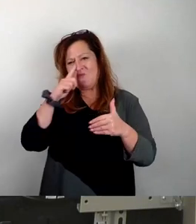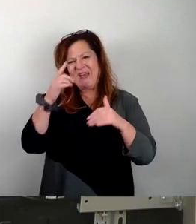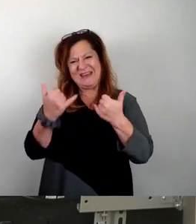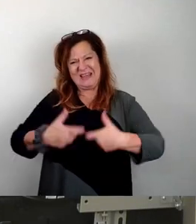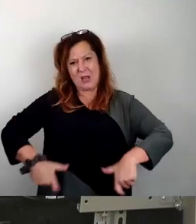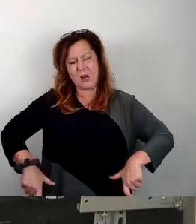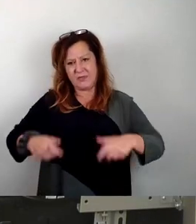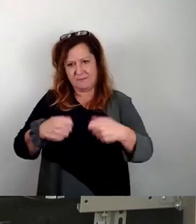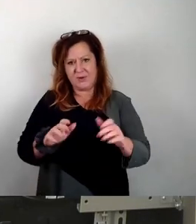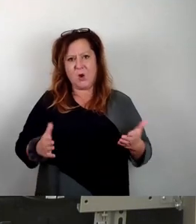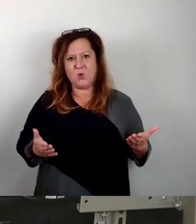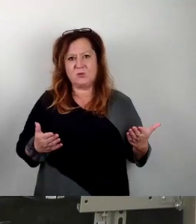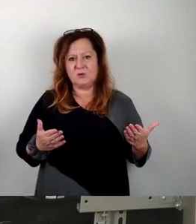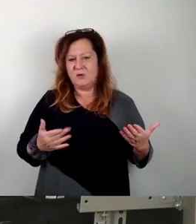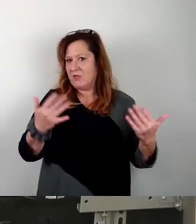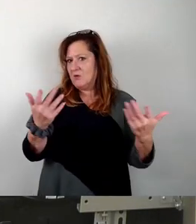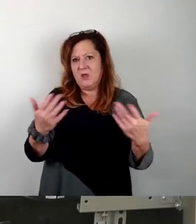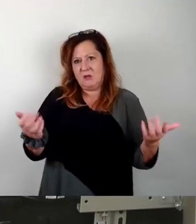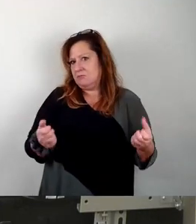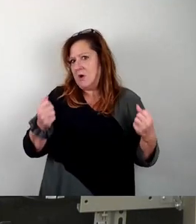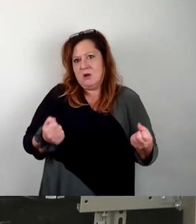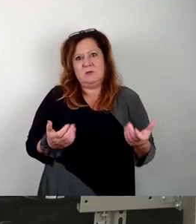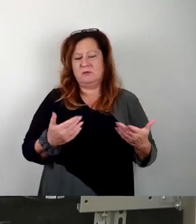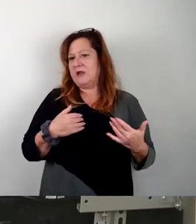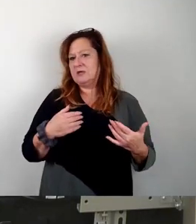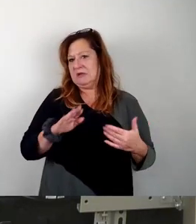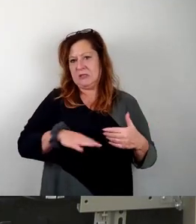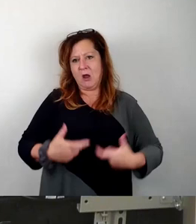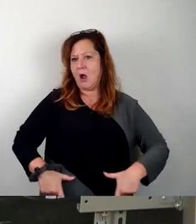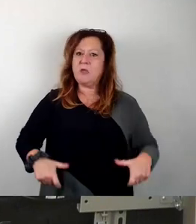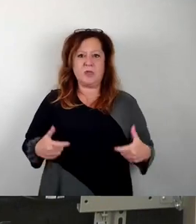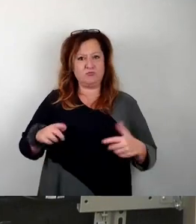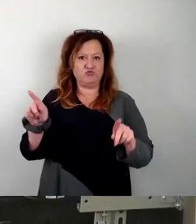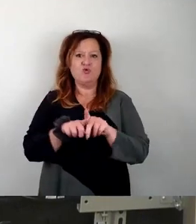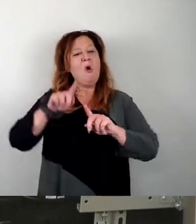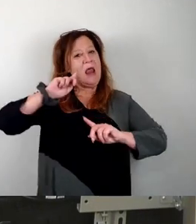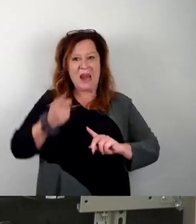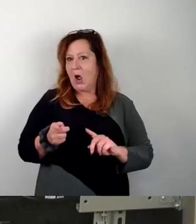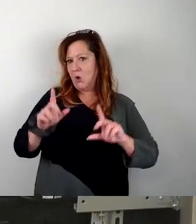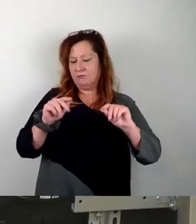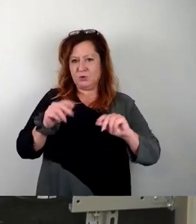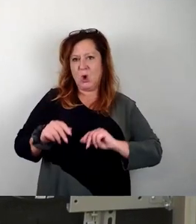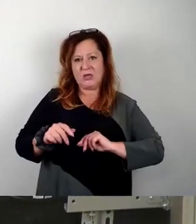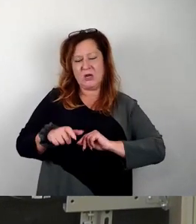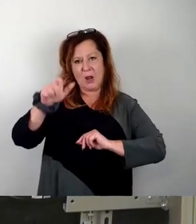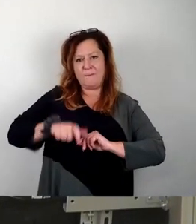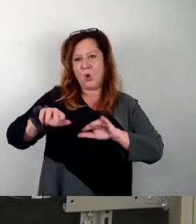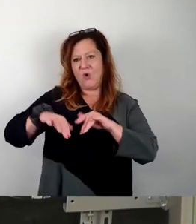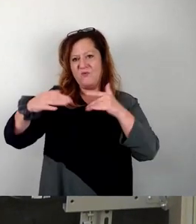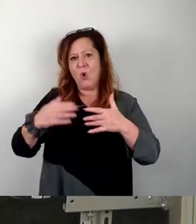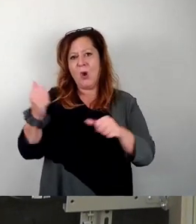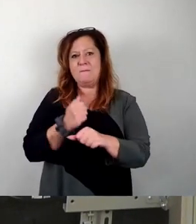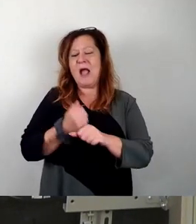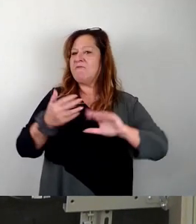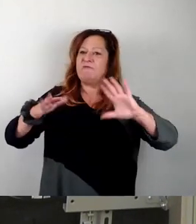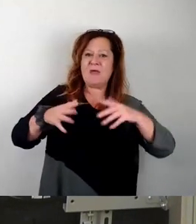es könnte ja daneben jemand wohnen, der sich jetzt ein bisschen an dem Lärm stört, der dadurch vielleicht stört. Vielleicht müsste man auch noch mal